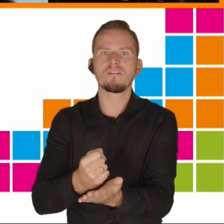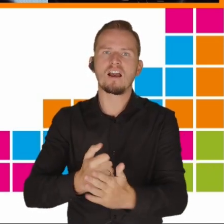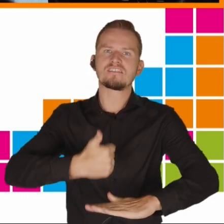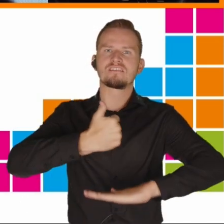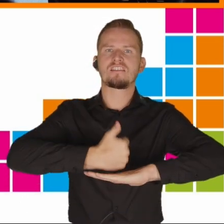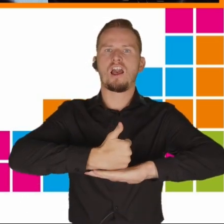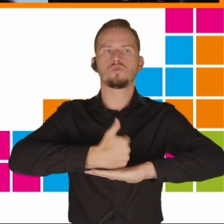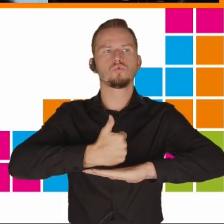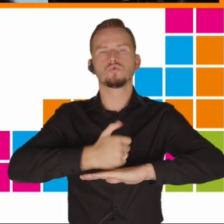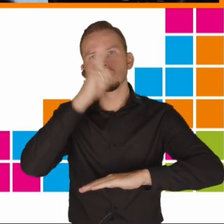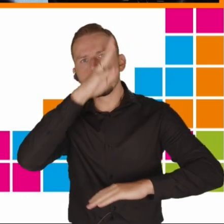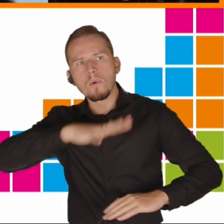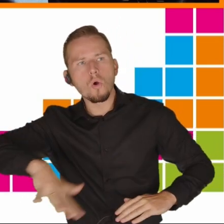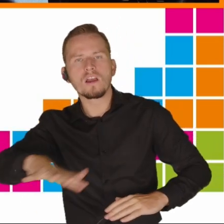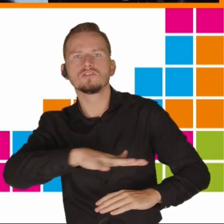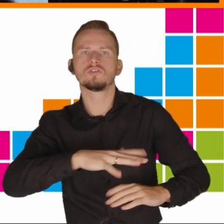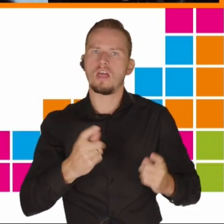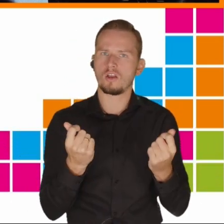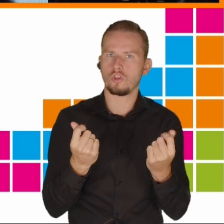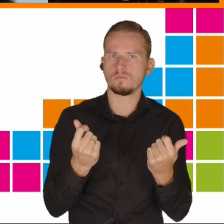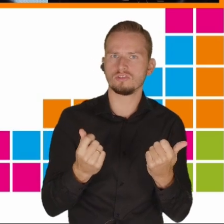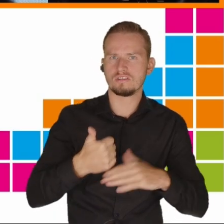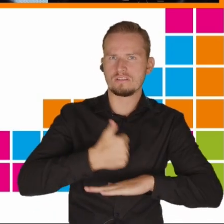społeczno-ekonomiczny.